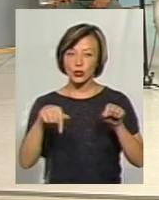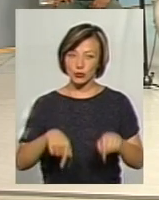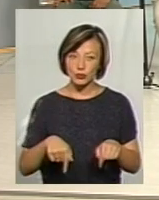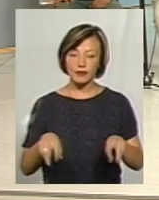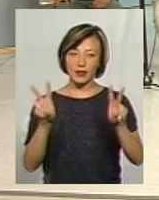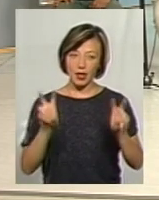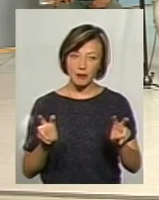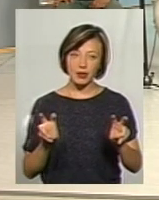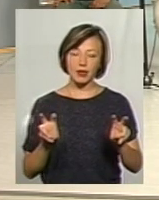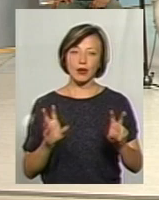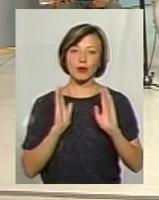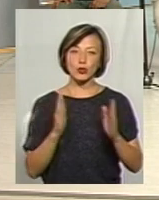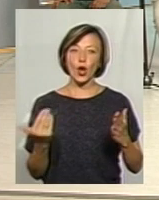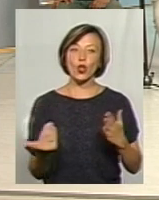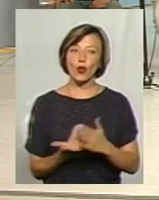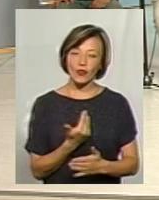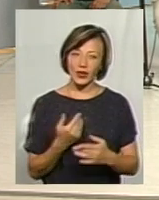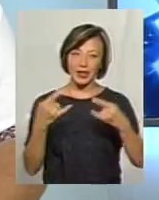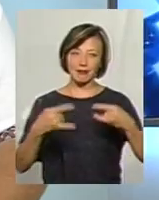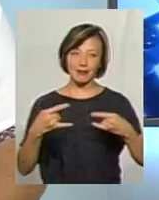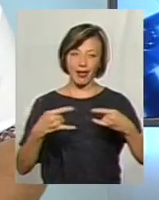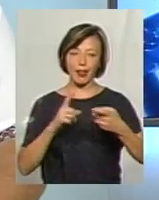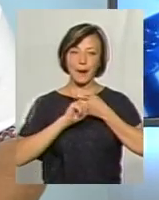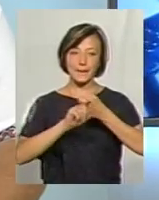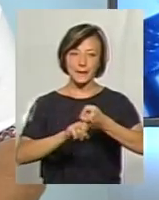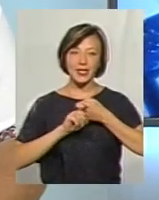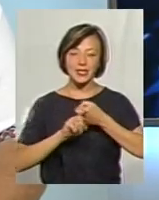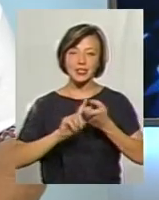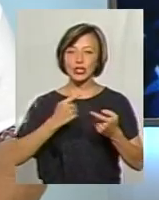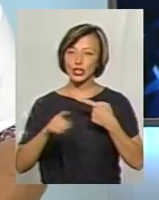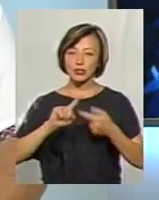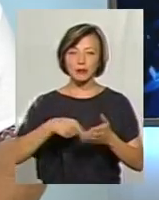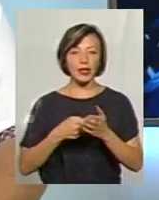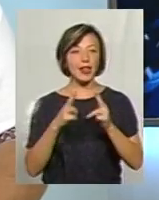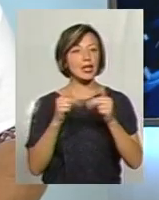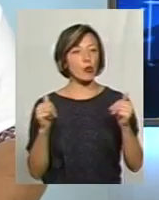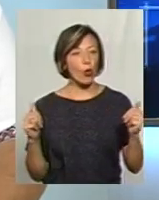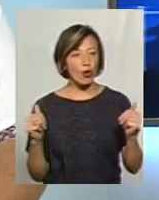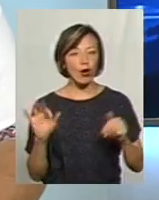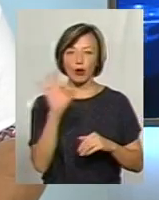студії у темі буде новий телеміст. У нас на зв'язку буде інше місто, місто Дніпро.